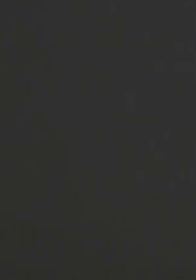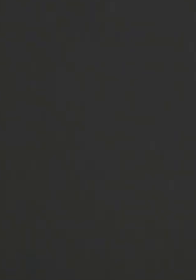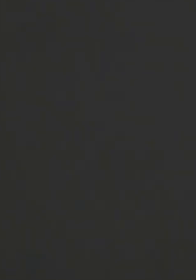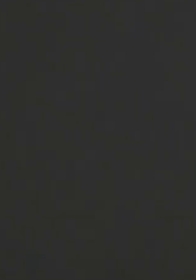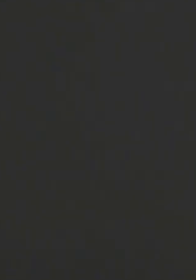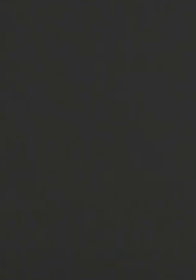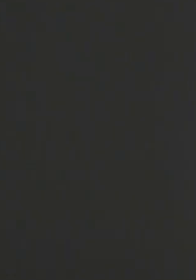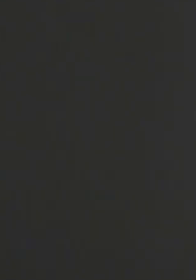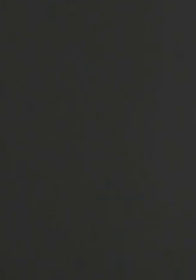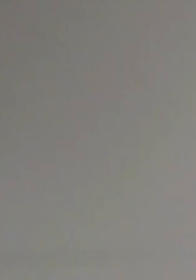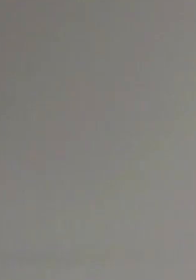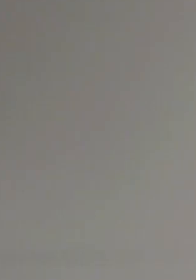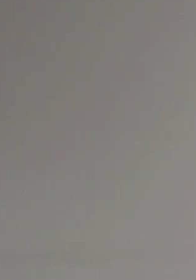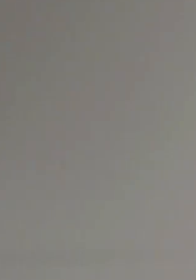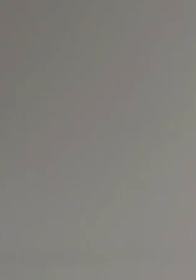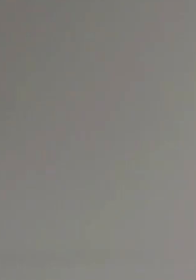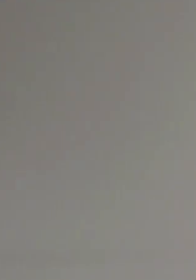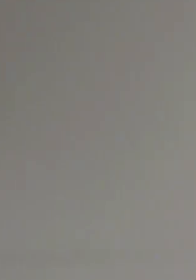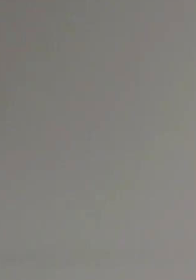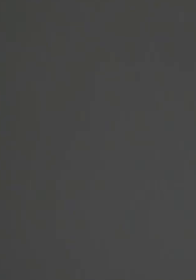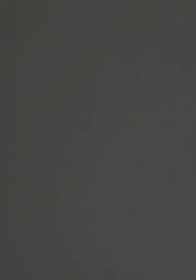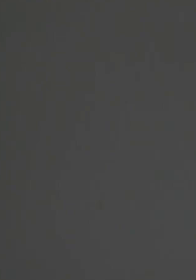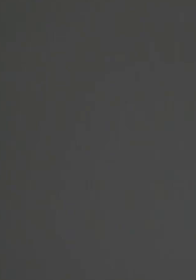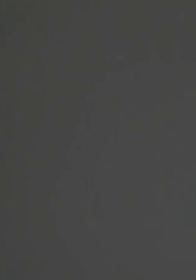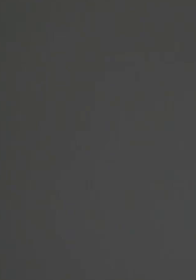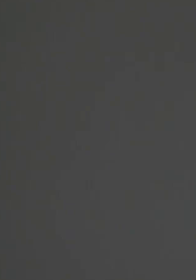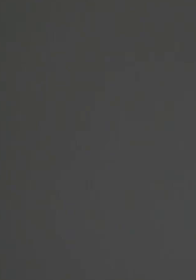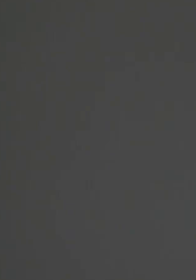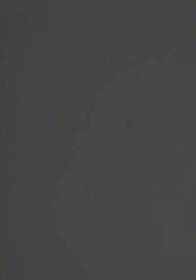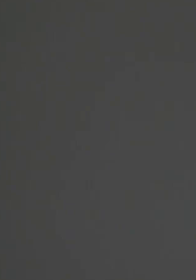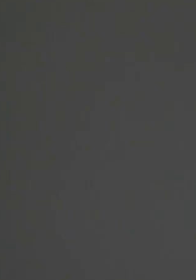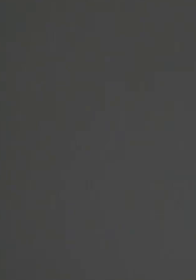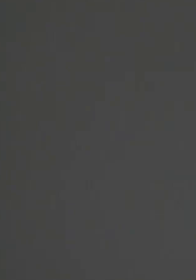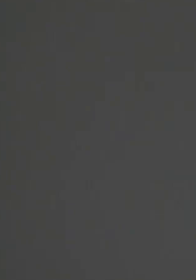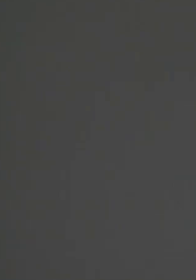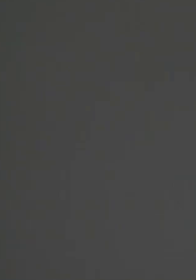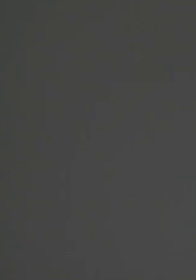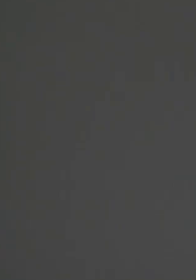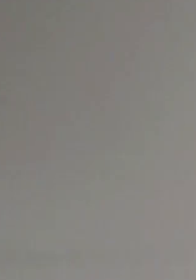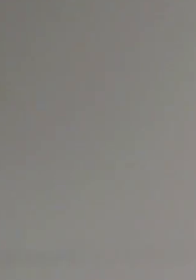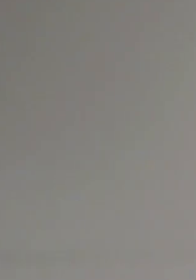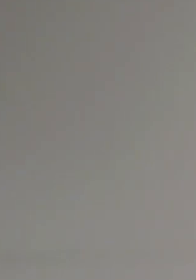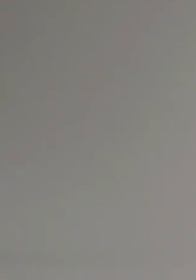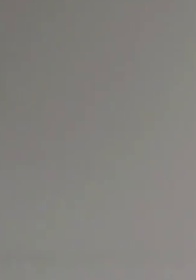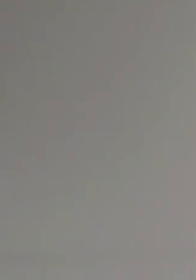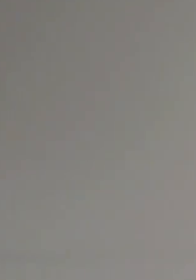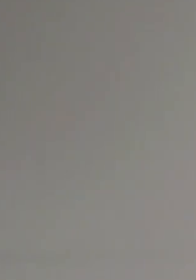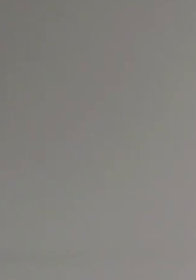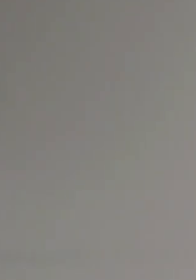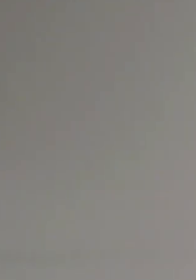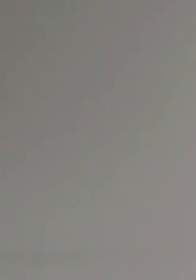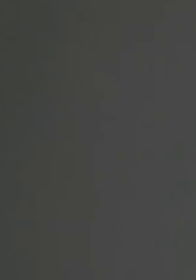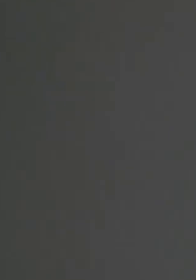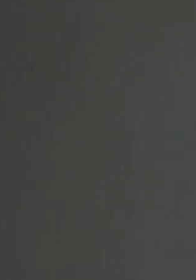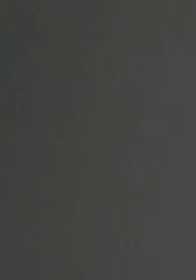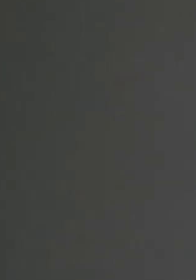הסתבר שהוא חולה קורונה. הייתי זקוקה לחמצן. זו תחושה של פחד. פחד מוות. אני עדיין עם קוצר נשימה